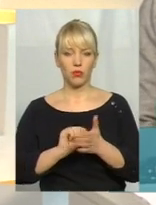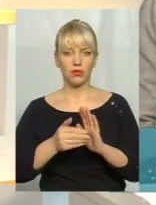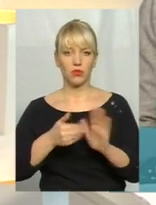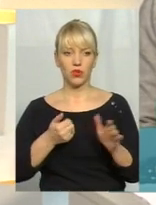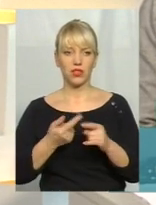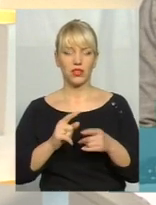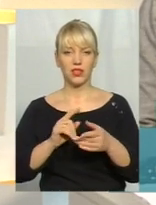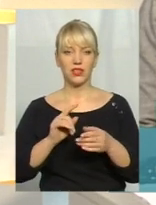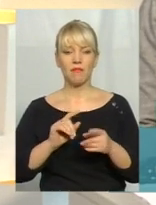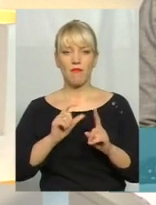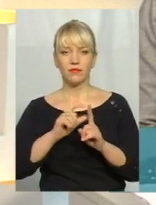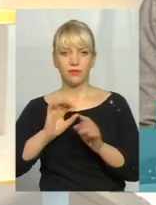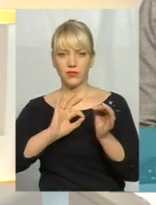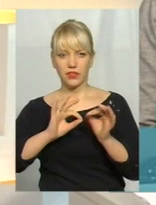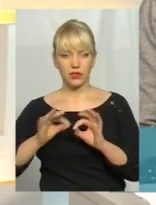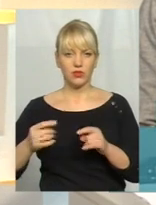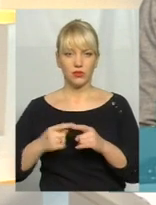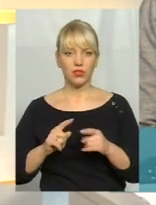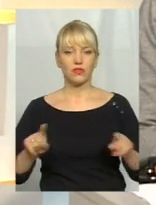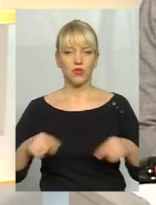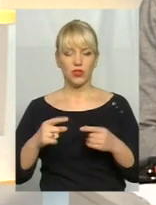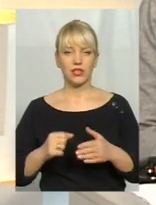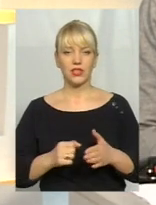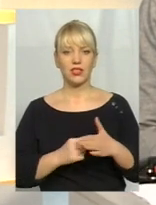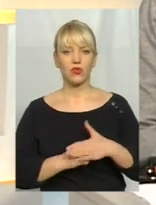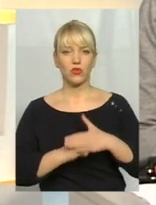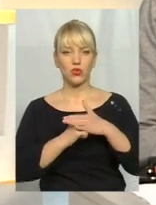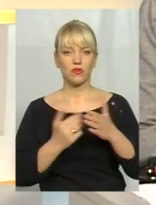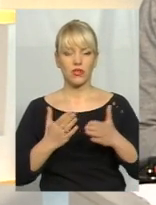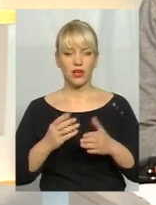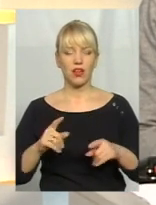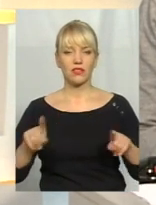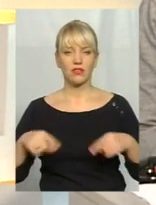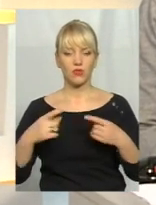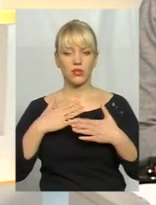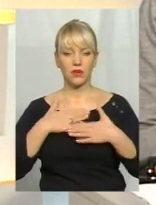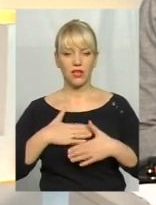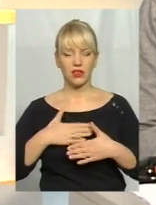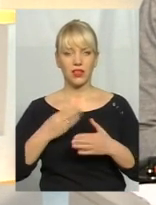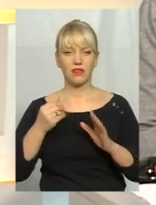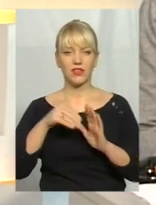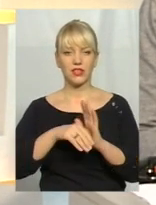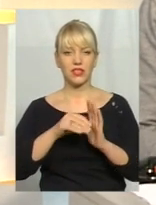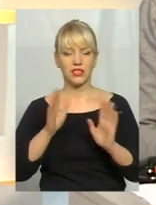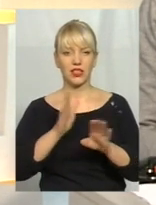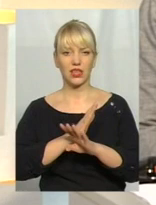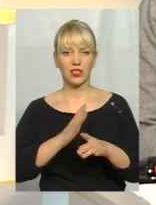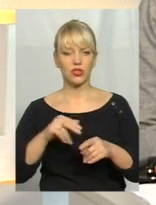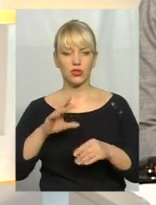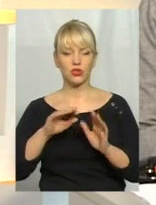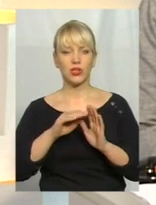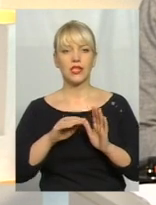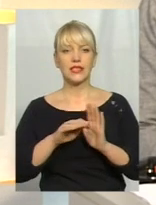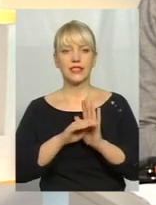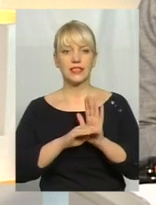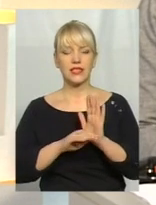цитую зараз, створити стабільну основу, яка забезпечить сприятливий інвестиційний клімат, необхідний для ефективного функціонування системи повадження з побутовими